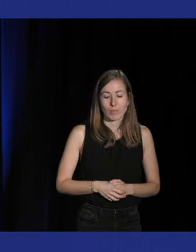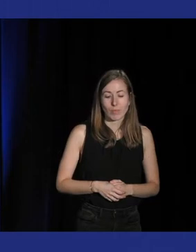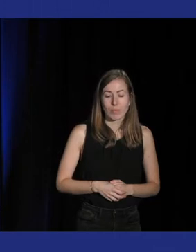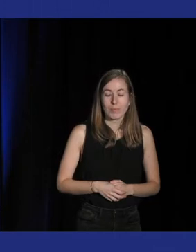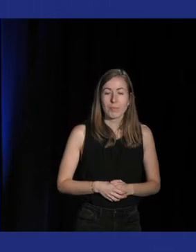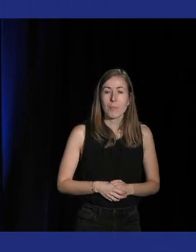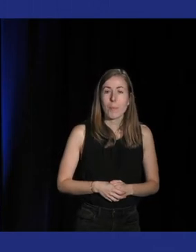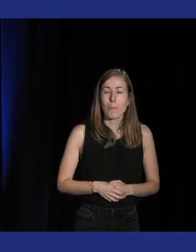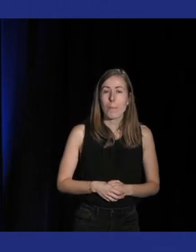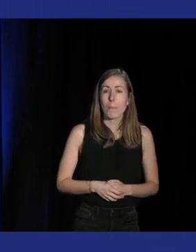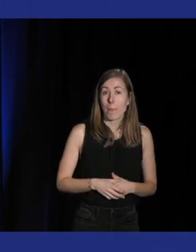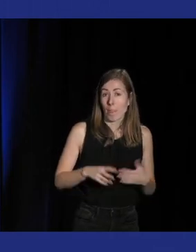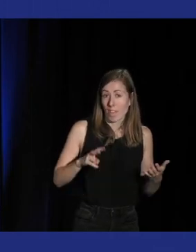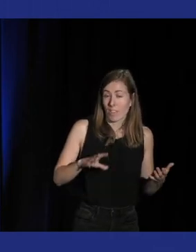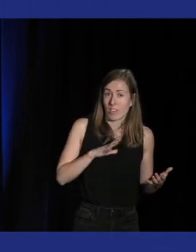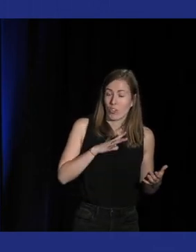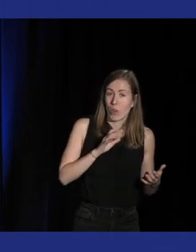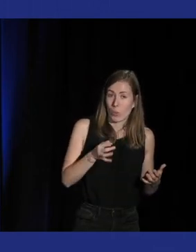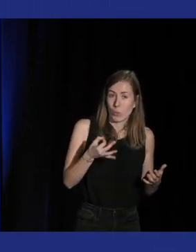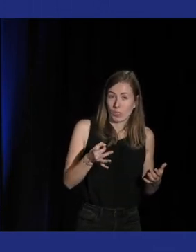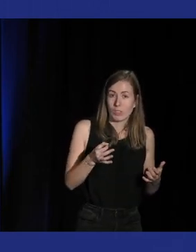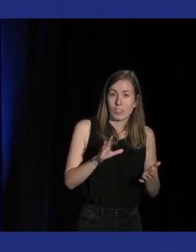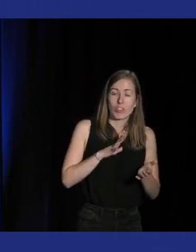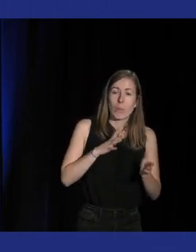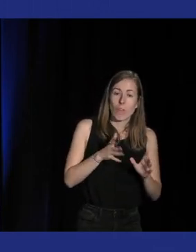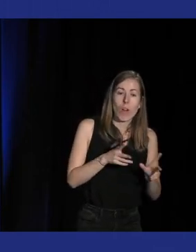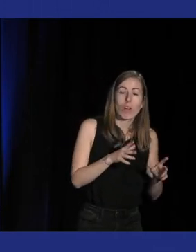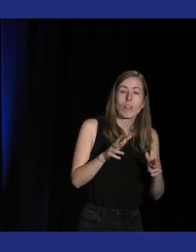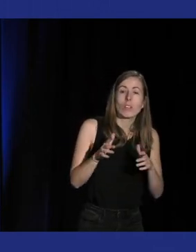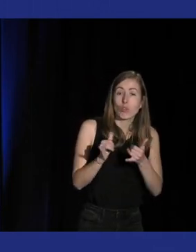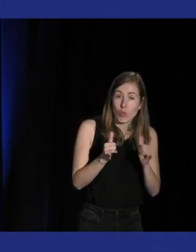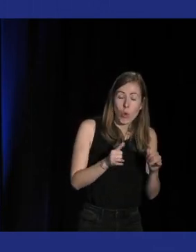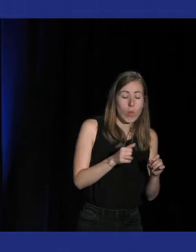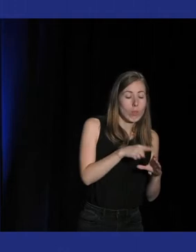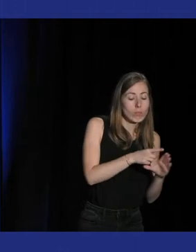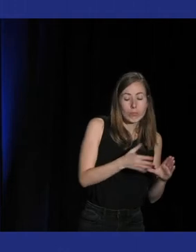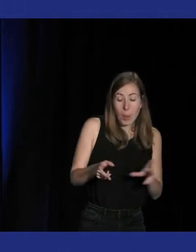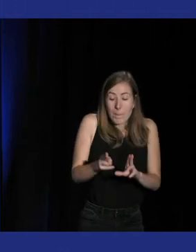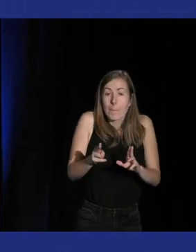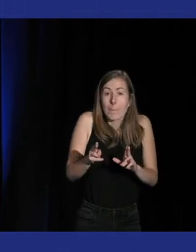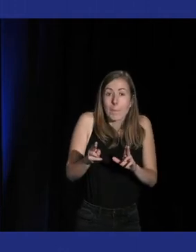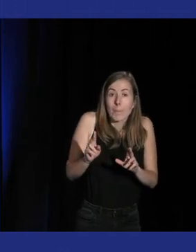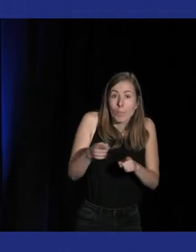des phases de gameplay qui va juste s'intégrer dedans mais il y a maintenant en plus des jeux qui sont vraiment un mix entre les deux notamment je pense à une série qui s'appelle